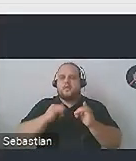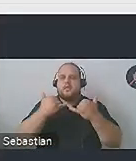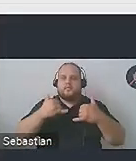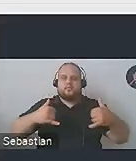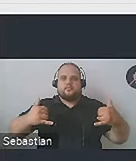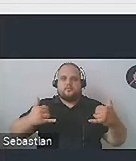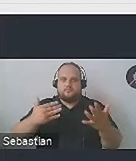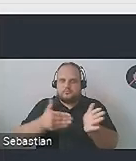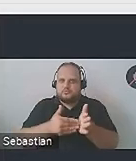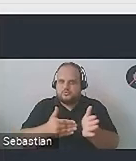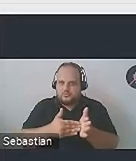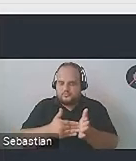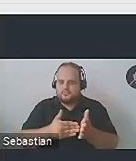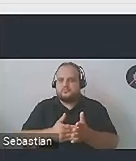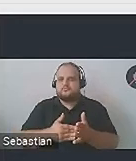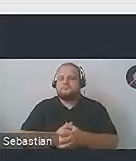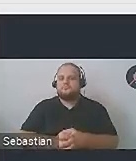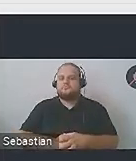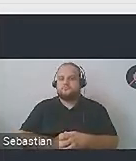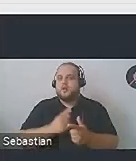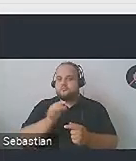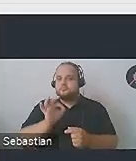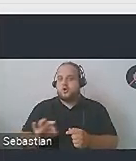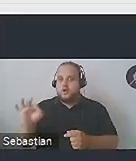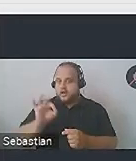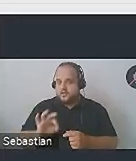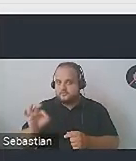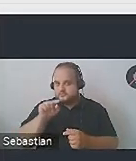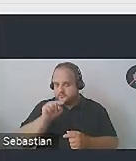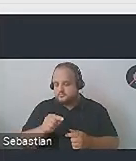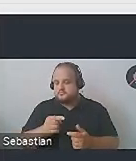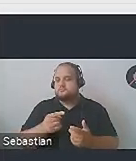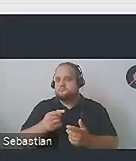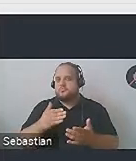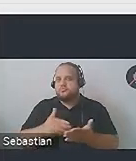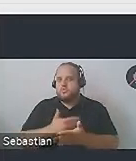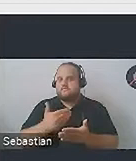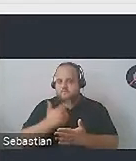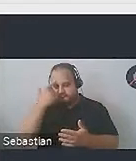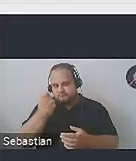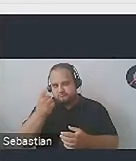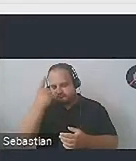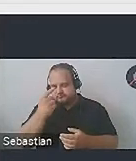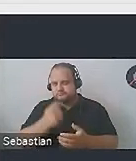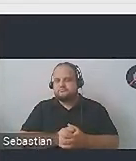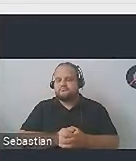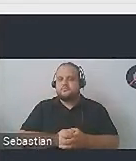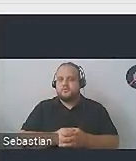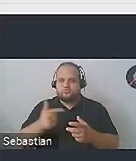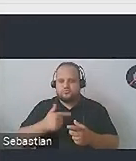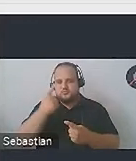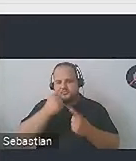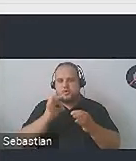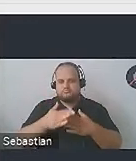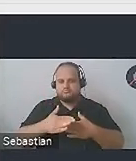szczególnymi potrzebami. I przy okazji okazuje się, że te produkty tworzone z myślą o szeroko zakrojonej